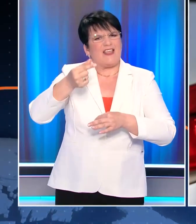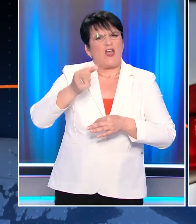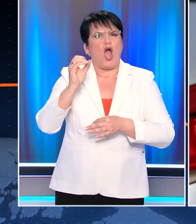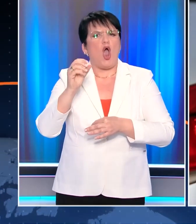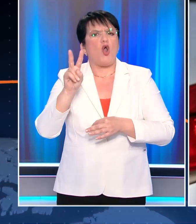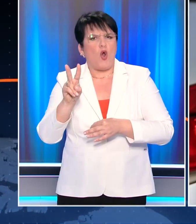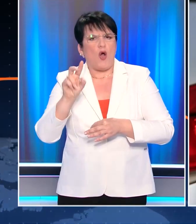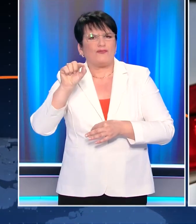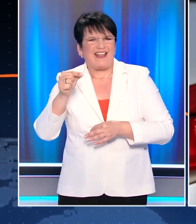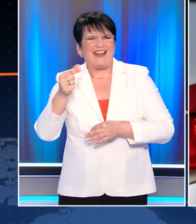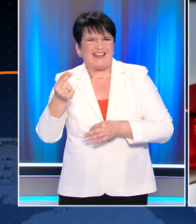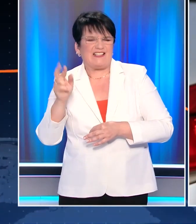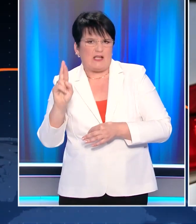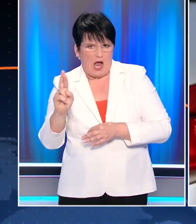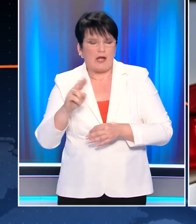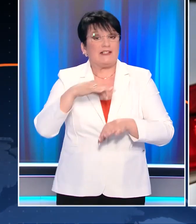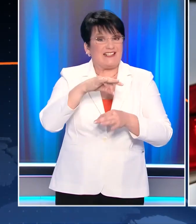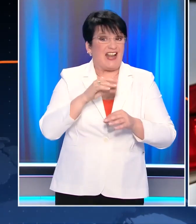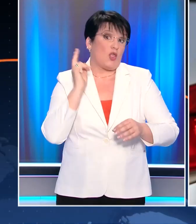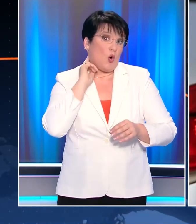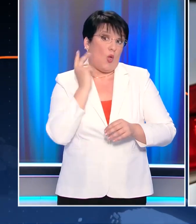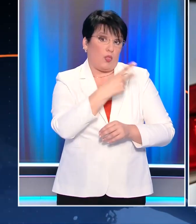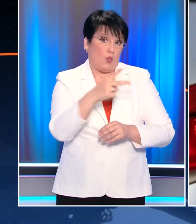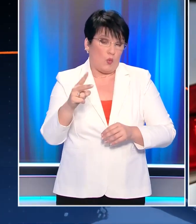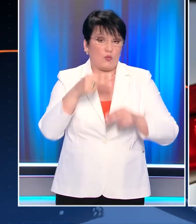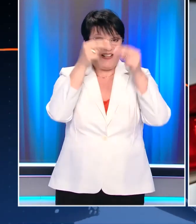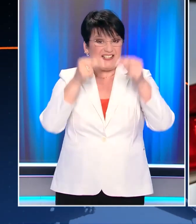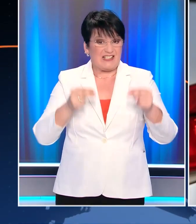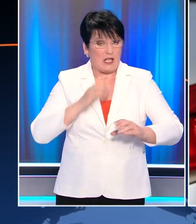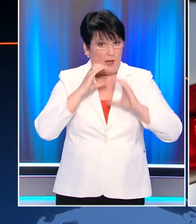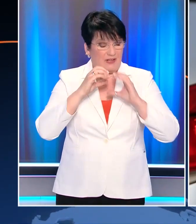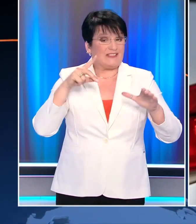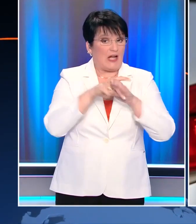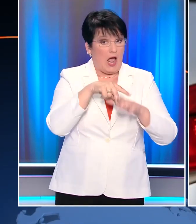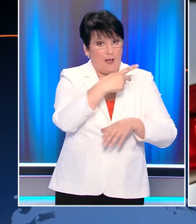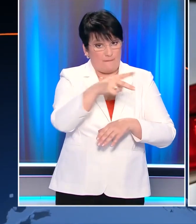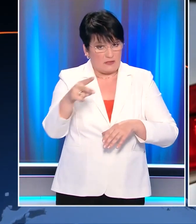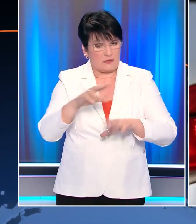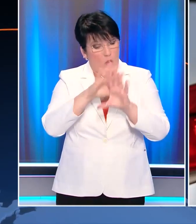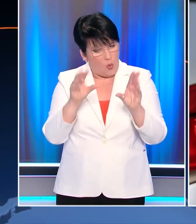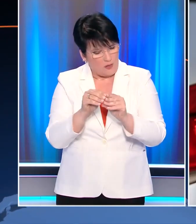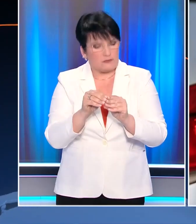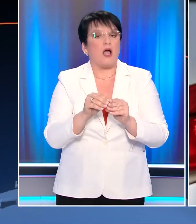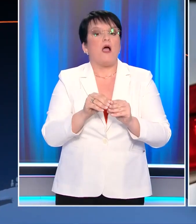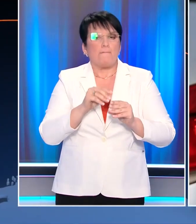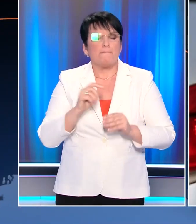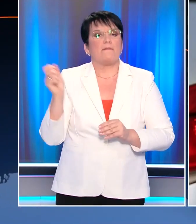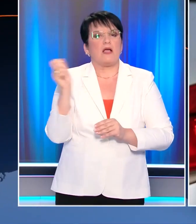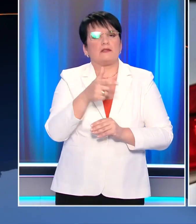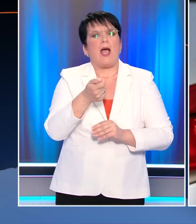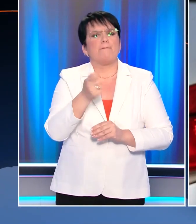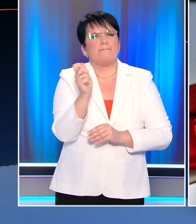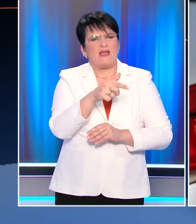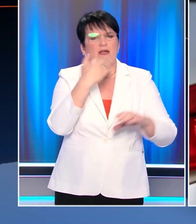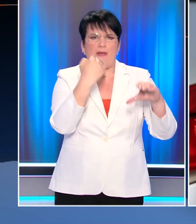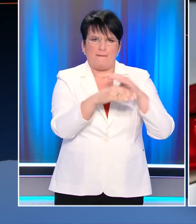δικαιούχοι θα μπαίνουν στην πλατφόρμα με τους κωδικούς Taxis.net και θα συμπληρώνουν τα στοιχεία επικοινωνίας και τον τραπεζικό τους λογαριασμό. Εν συνεχεία θα λαμβάνουν SMS και